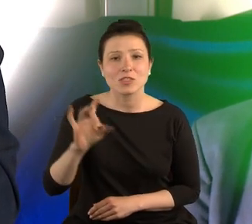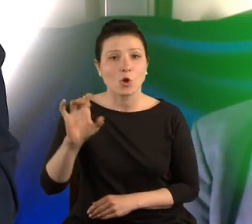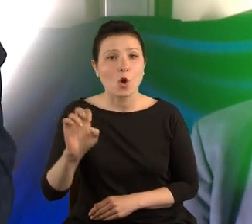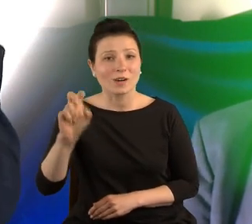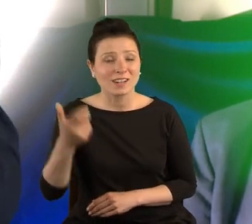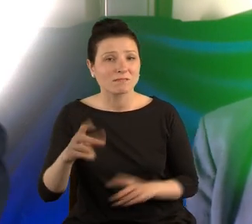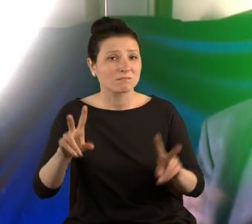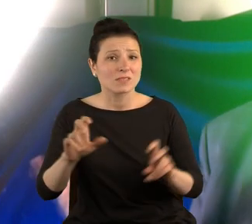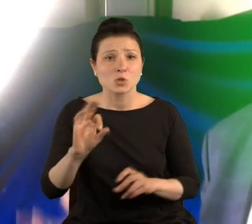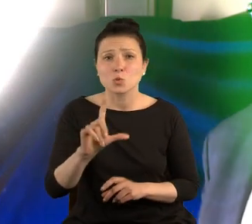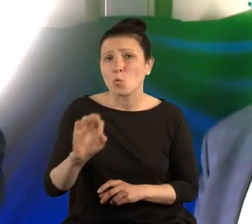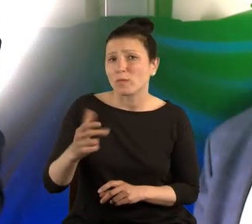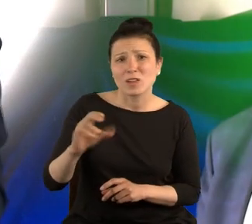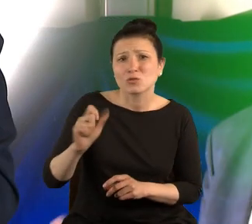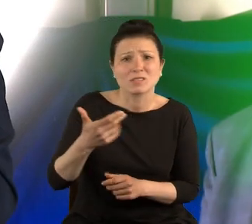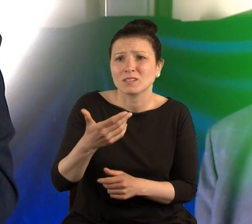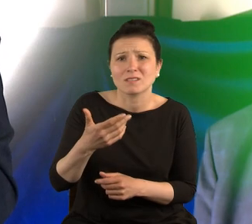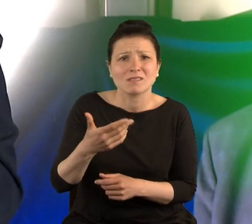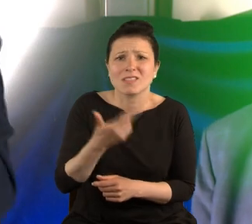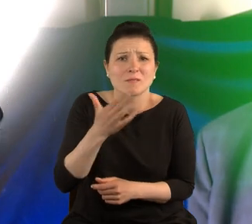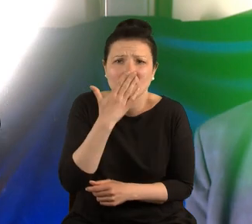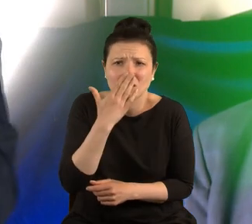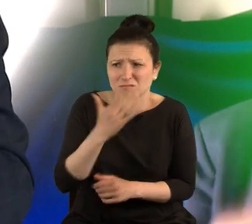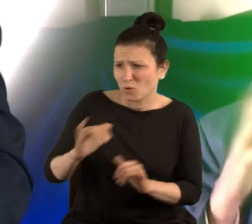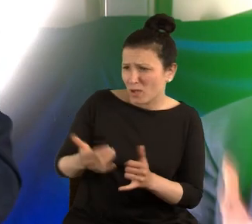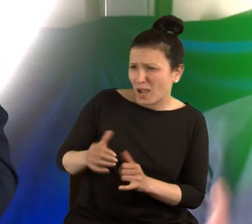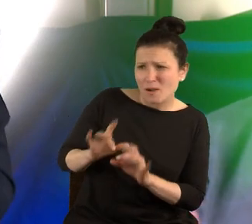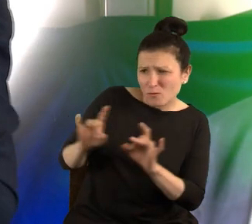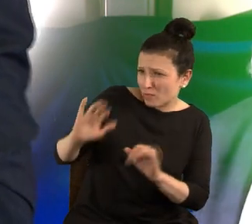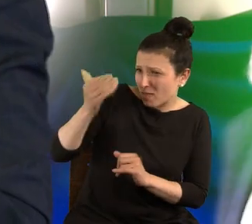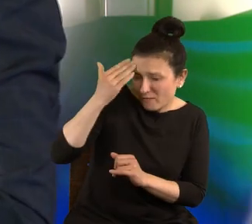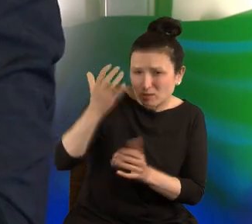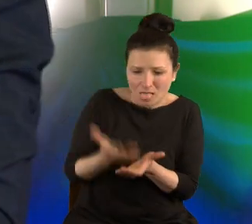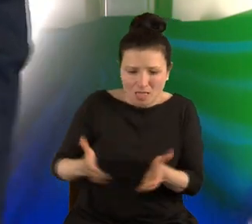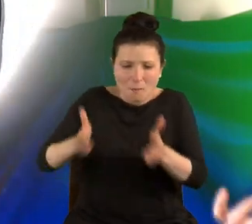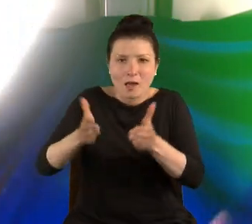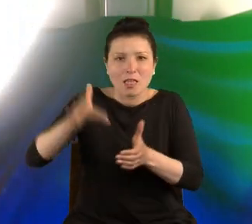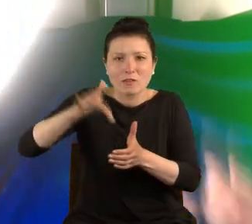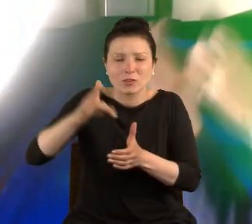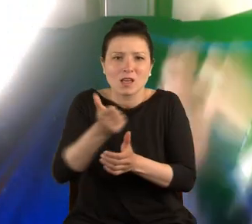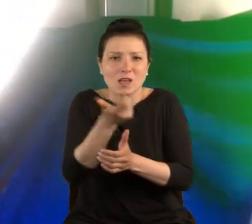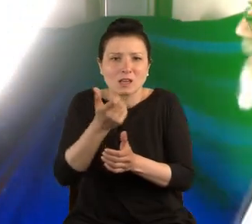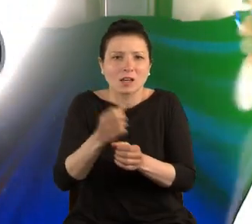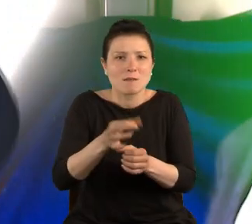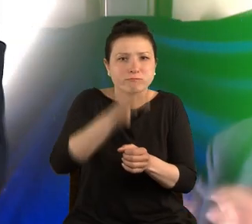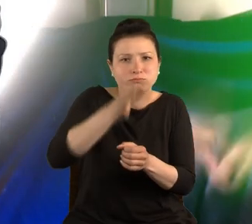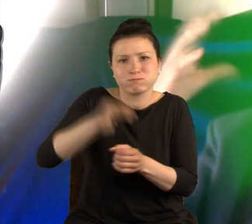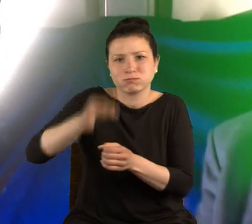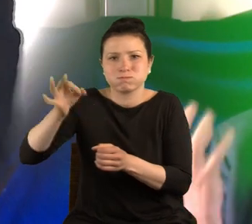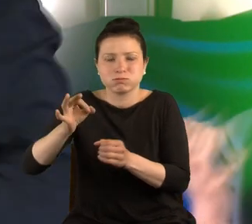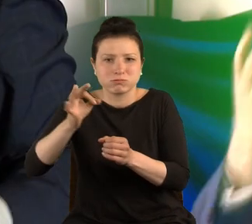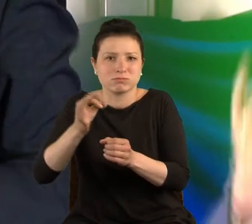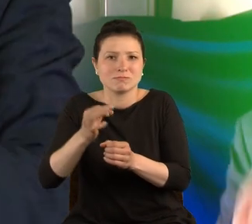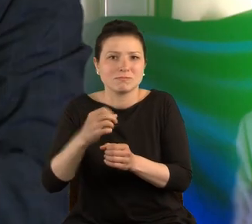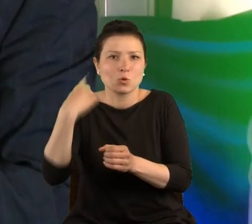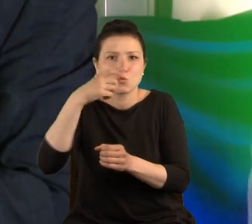No jak to o czym pan profesor nie wie? To jest taki dzbanek i w tym dzbanku jest kilka słoneczników i one są tak stoją